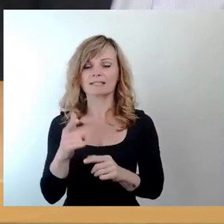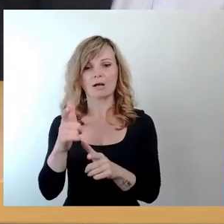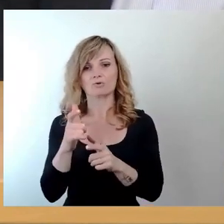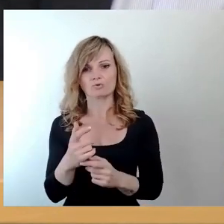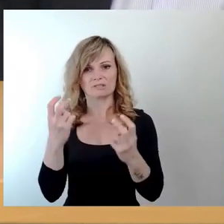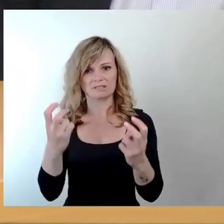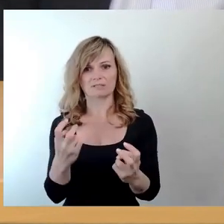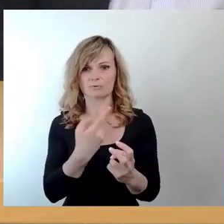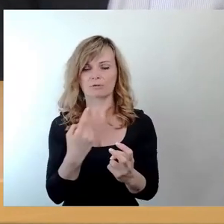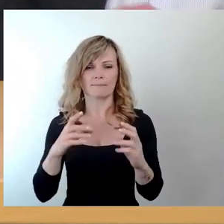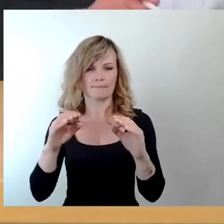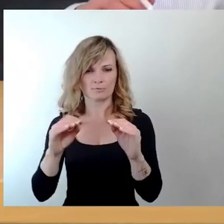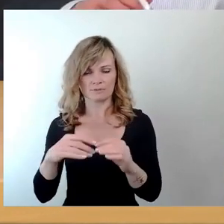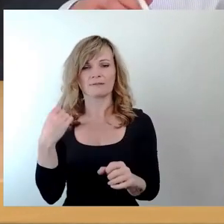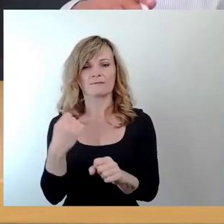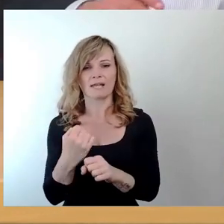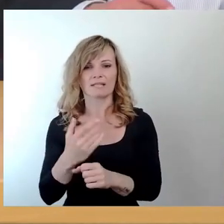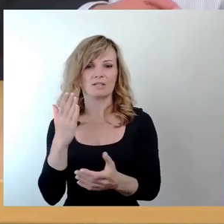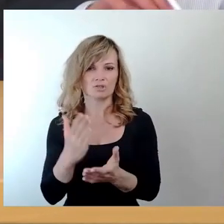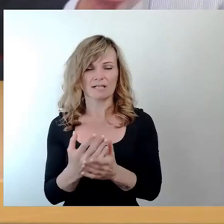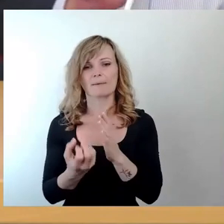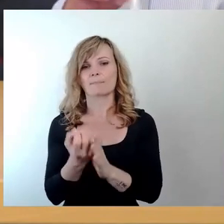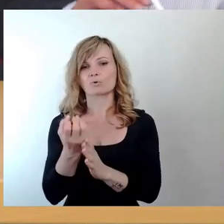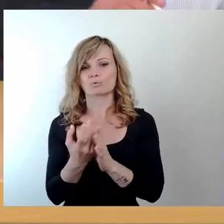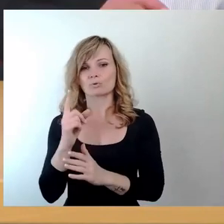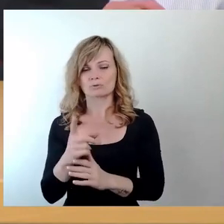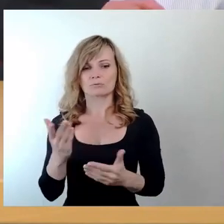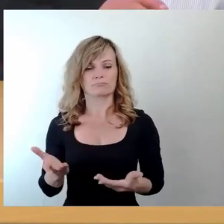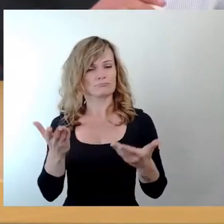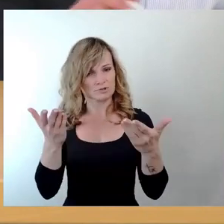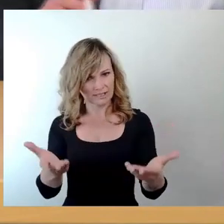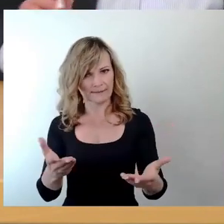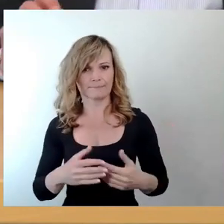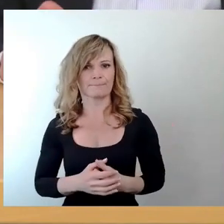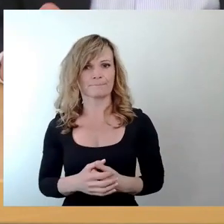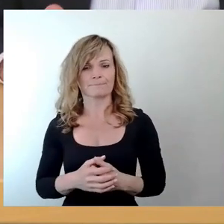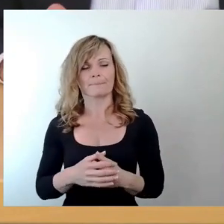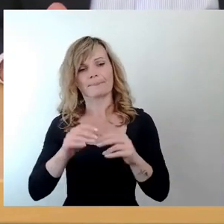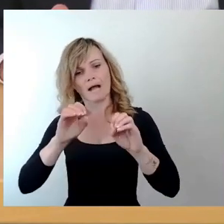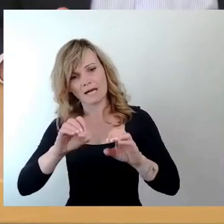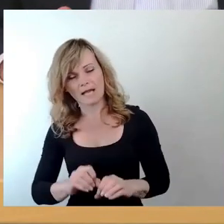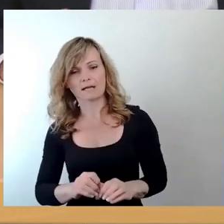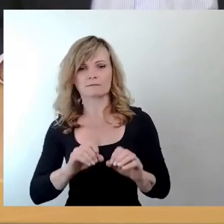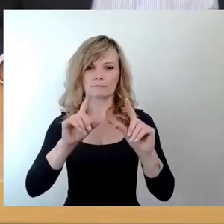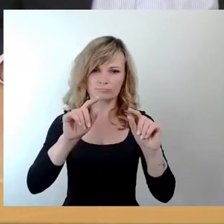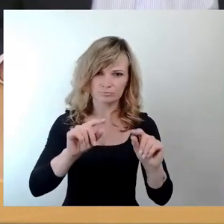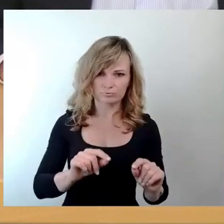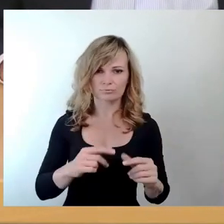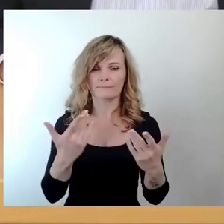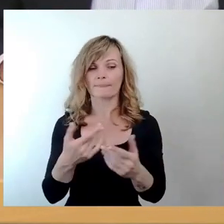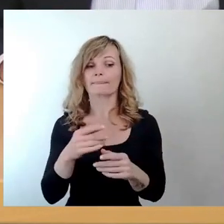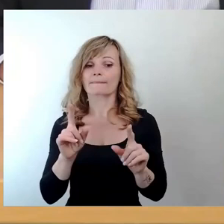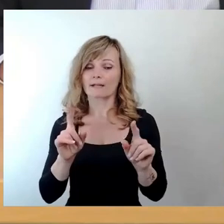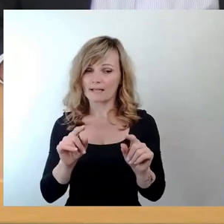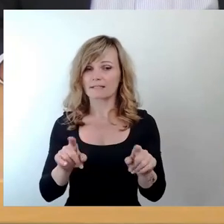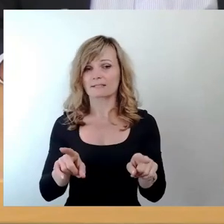um das fertiggestellte Produkt auch zur Verfügung zu stellen bzw. zu erläutern, was aber gleichzeitig auch heißt, dass